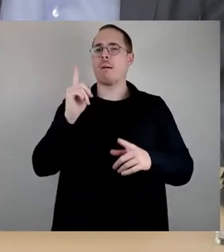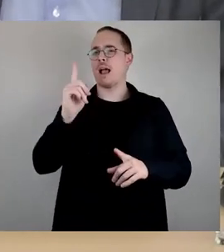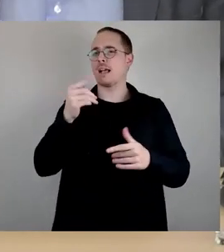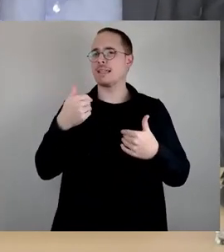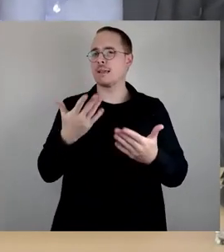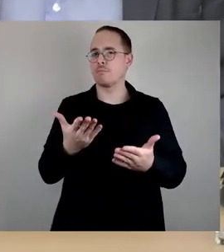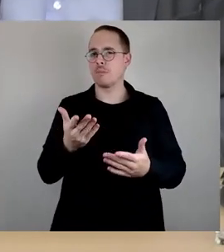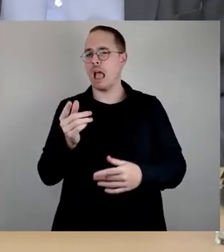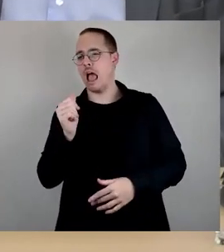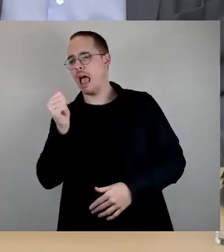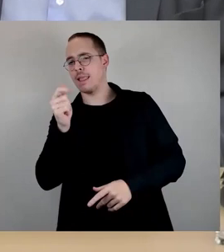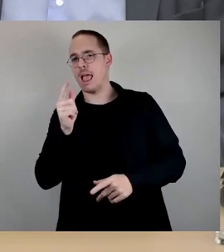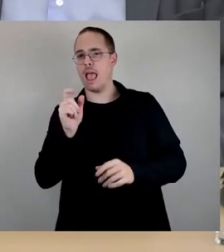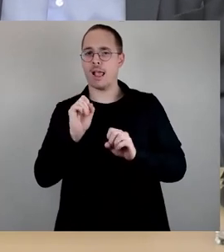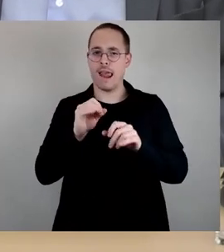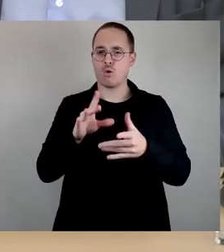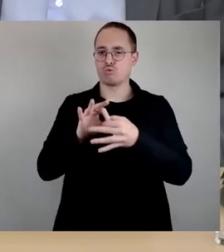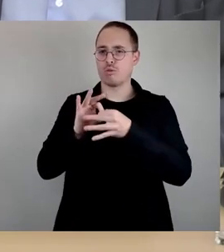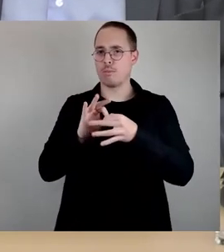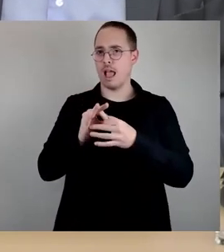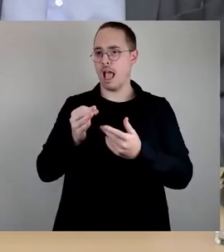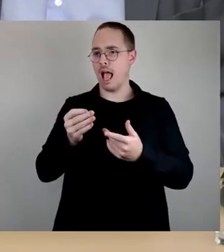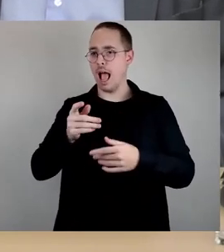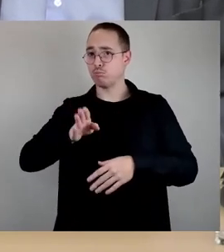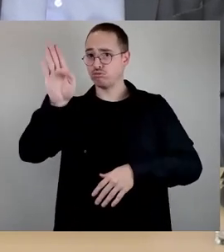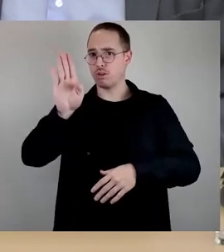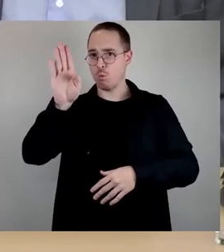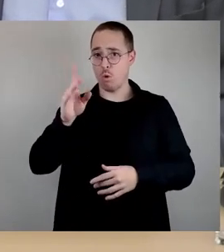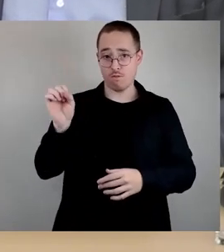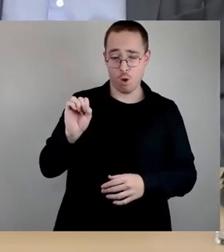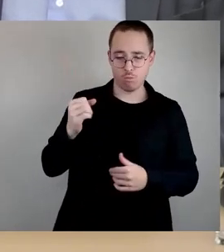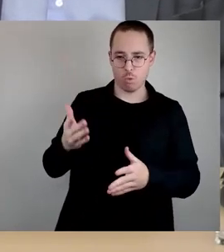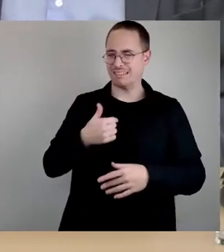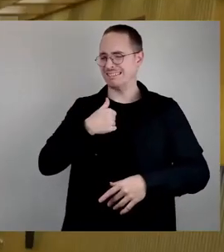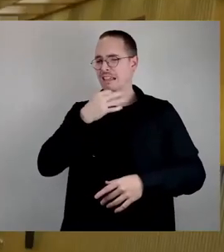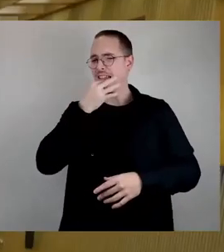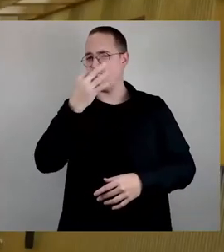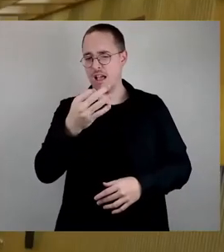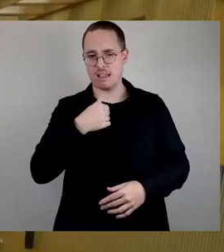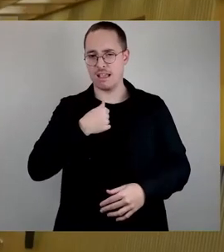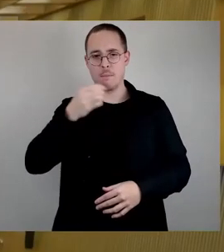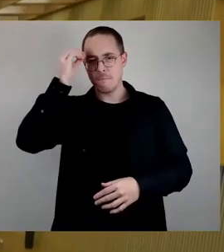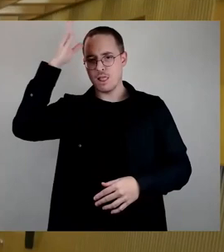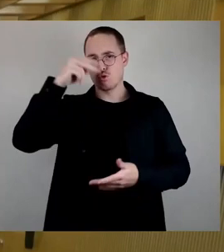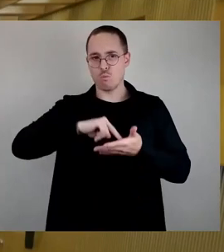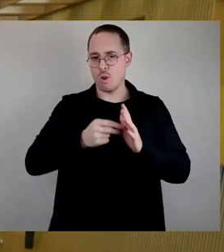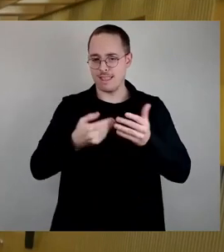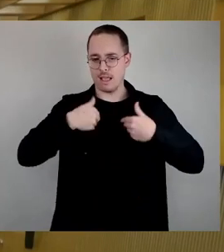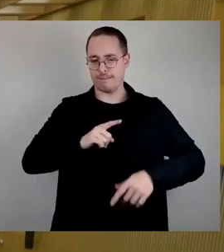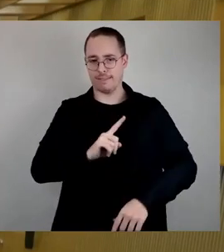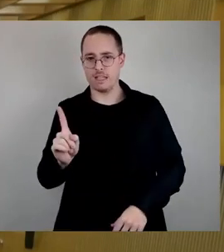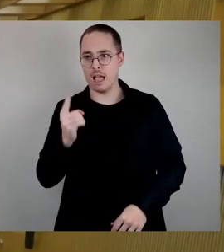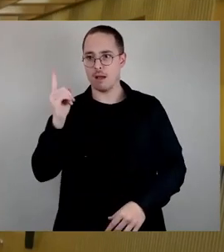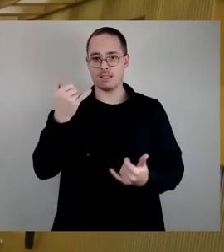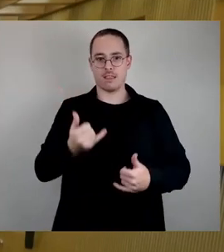Erklärung zum Abstimmungsverhalten. Herr Plötner. gibt vor allem eine Nachfrage. Ich bin jetzt kein Bildungspolitiker, aber wenn ich jetzt die Abstimmung richtig verfolgt habe, haben wir jetzt alle möglichen Punkte beschlossen.